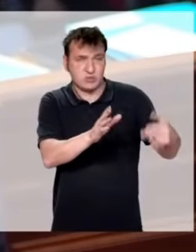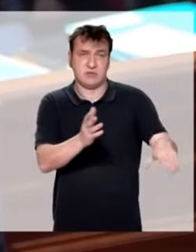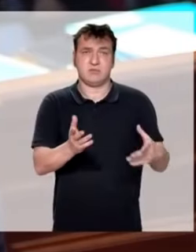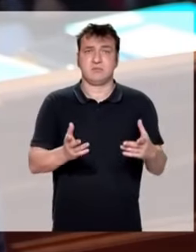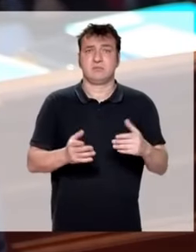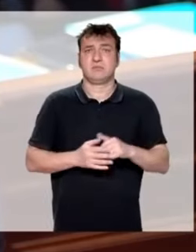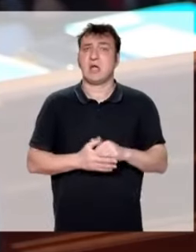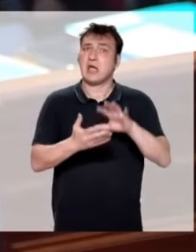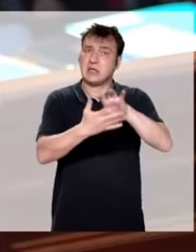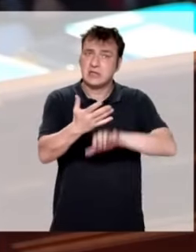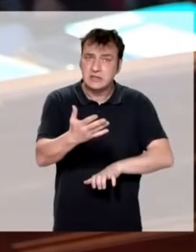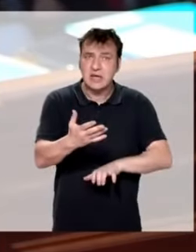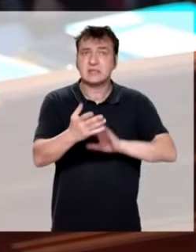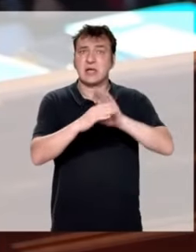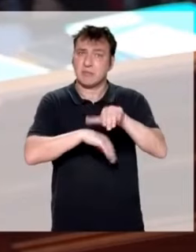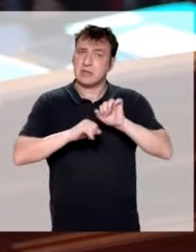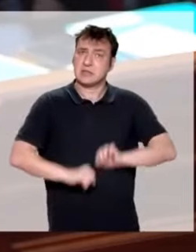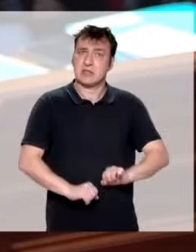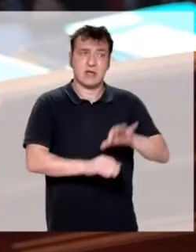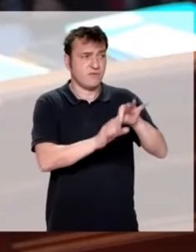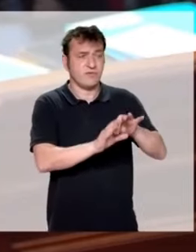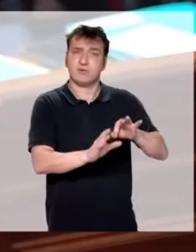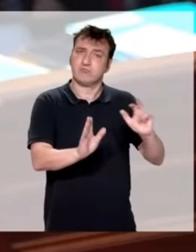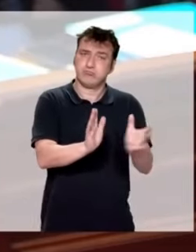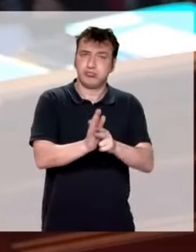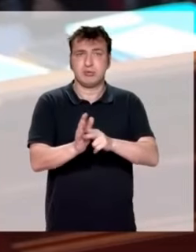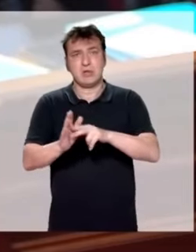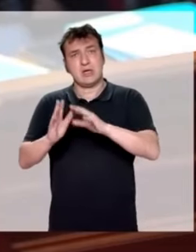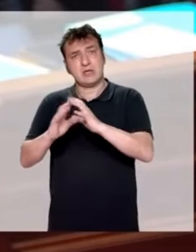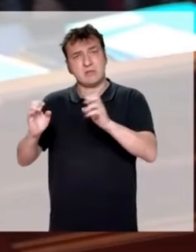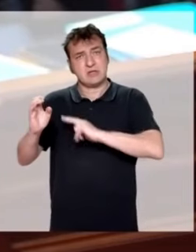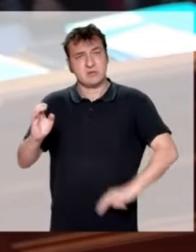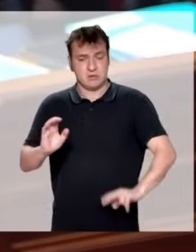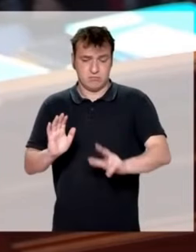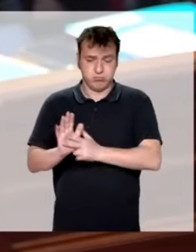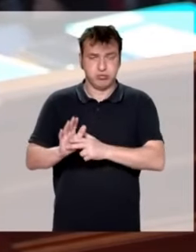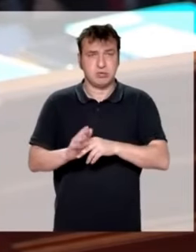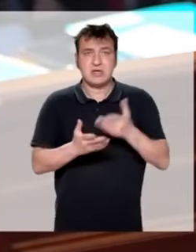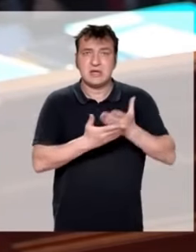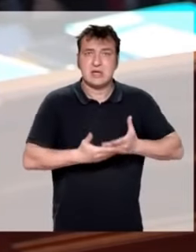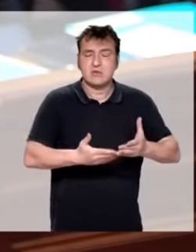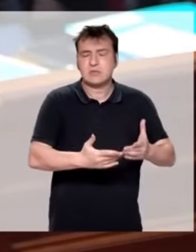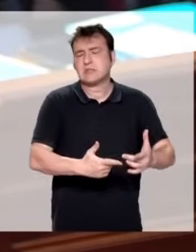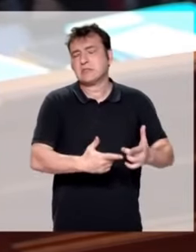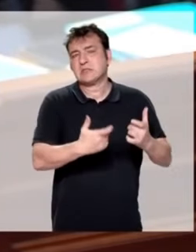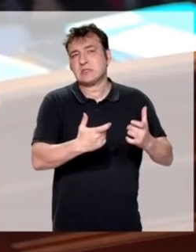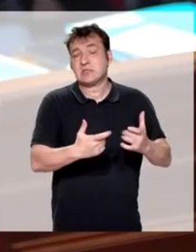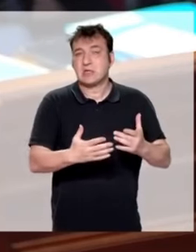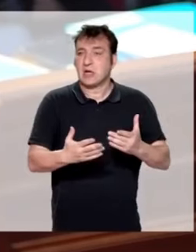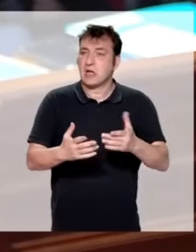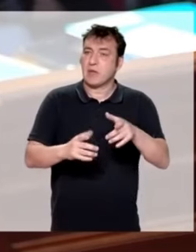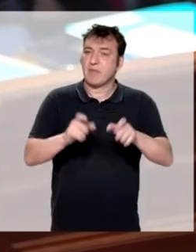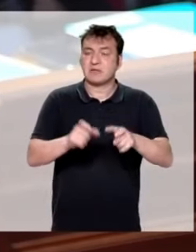nationale. Et je le dis ici, évidemment, la situation est d'une très forte tension. Et je salue la